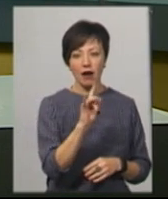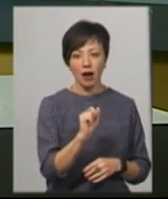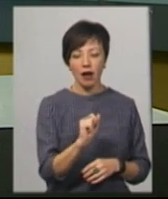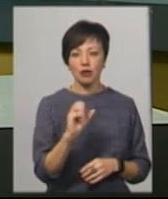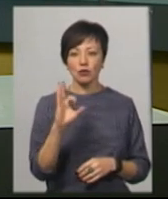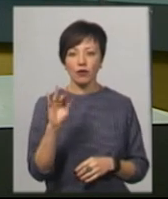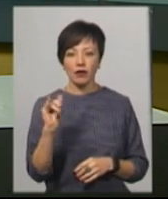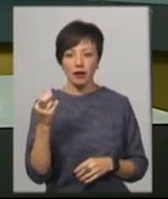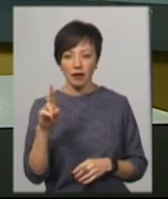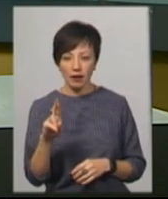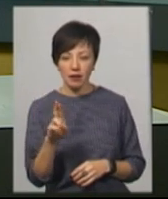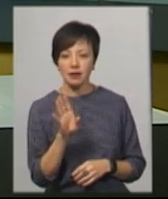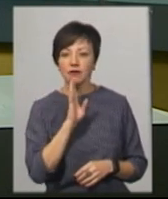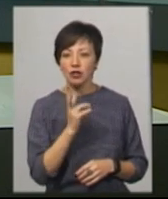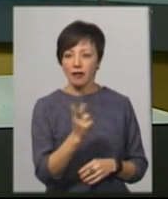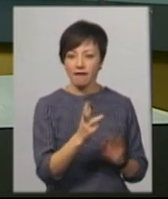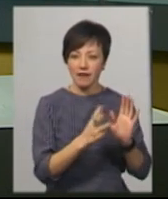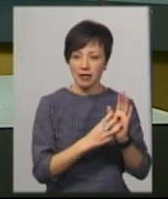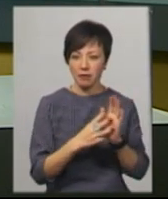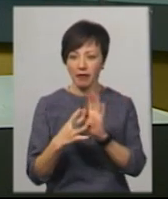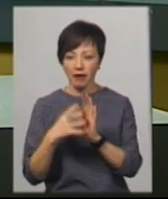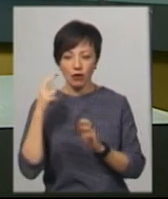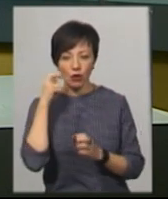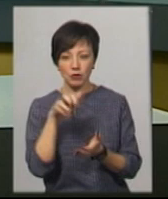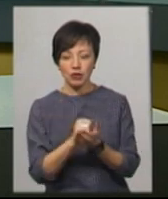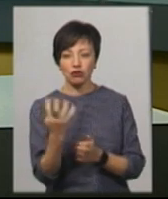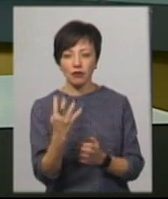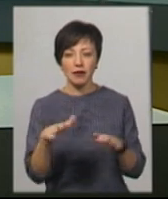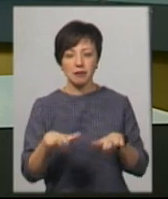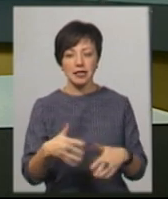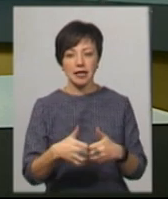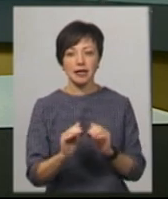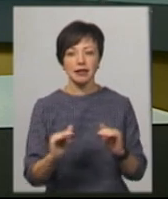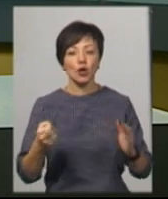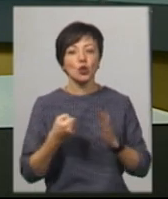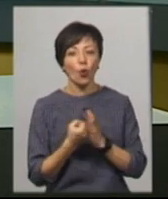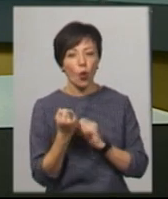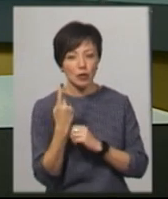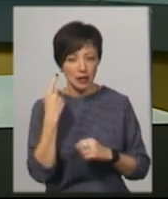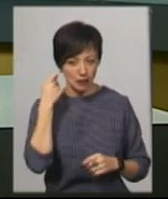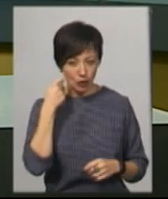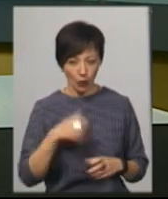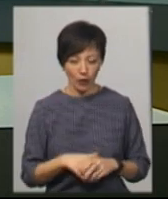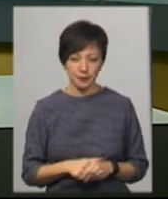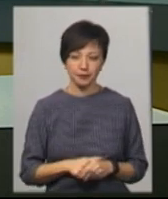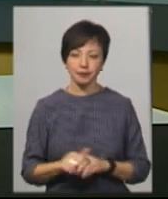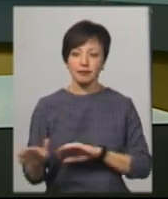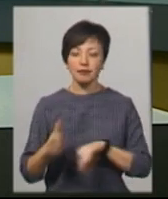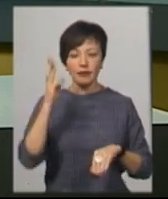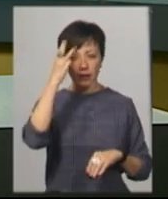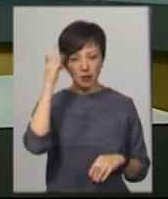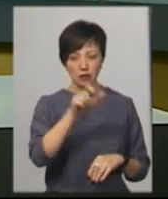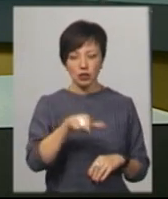Софія Огонь. Дівчатам 8 та 9 років вони посіли четверте місце серед дітей до 11 років. Хмельничаний